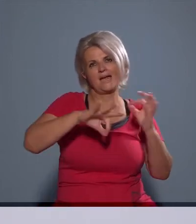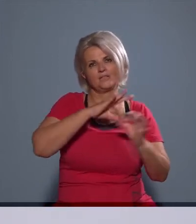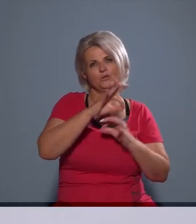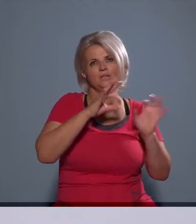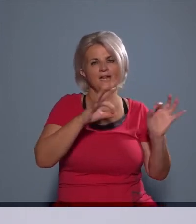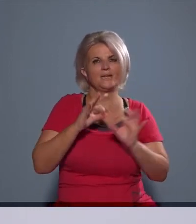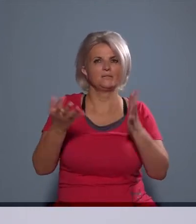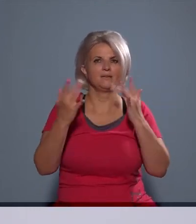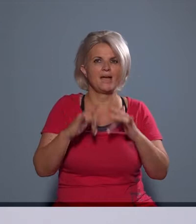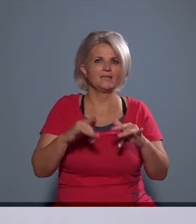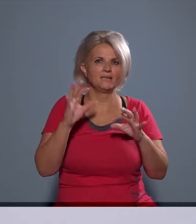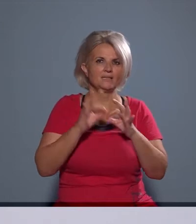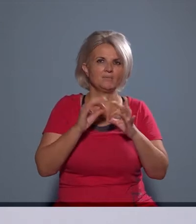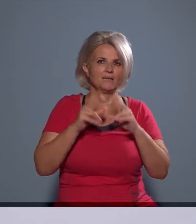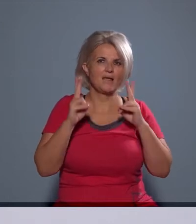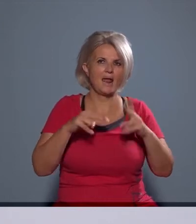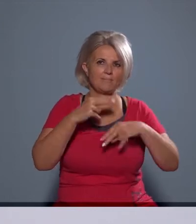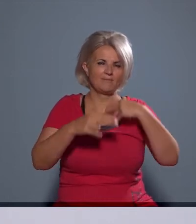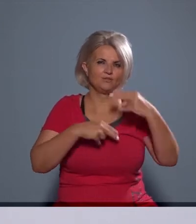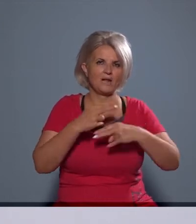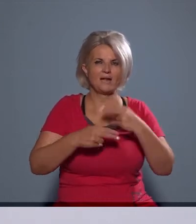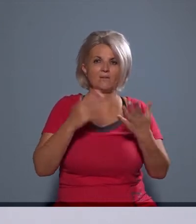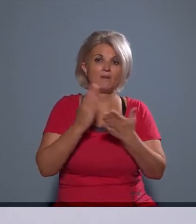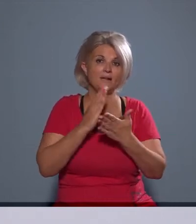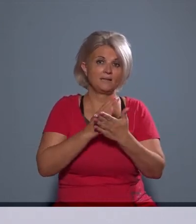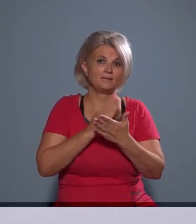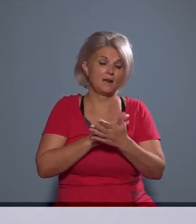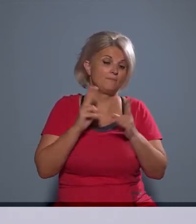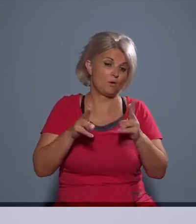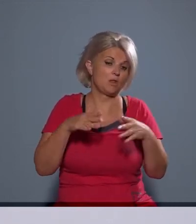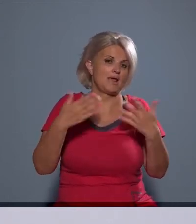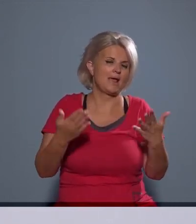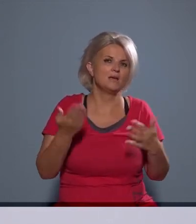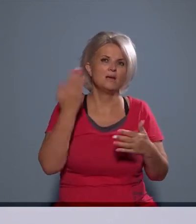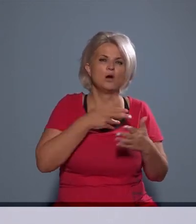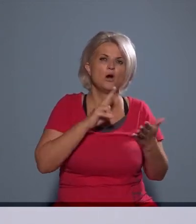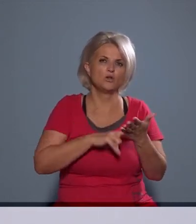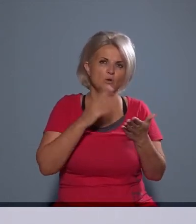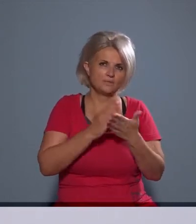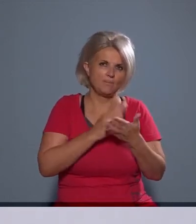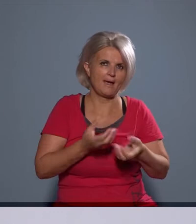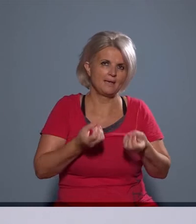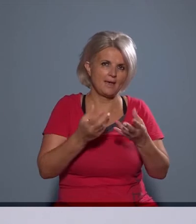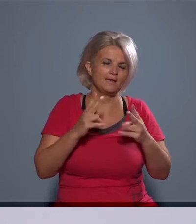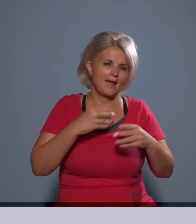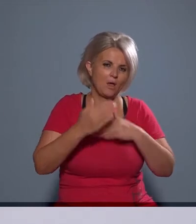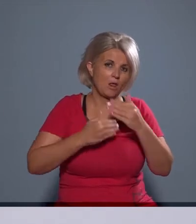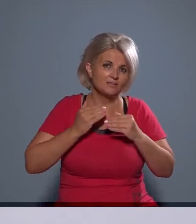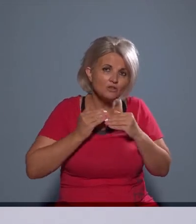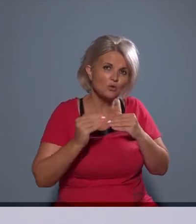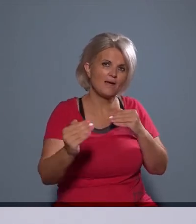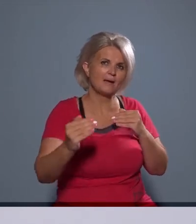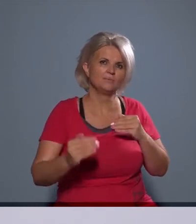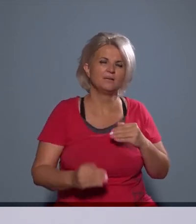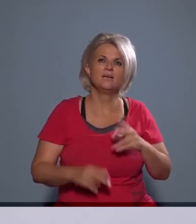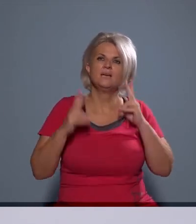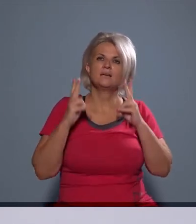rendezvényhelyszín esetében is meg kell vizsgálni ezeket az előfeltételeket. Persze, hogyha a jogszamály ezt lehetővé teszi, akkor tovább kell